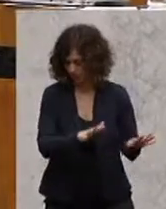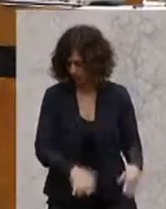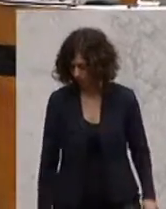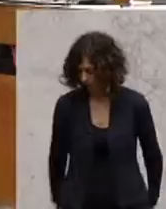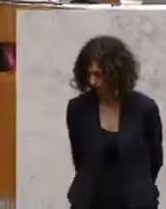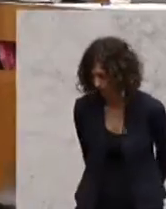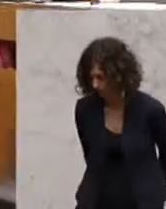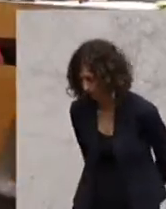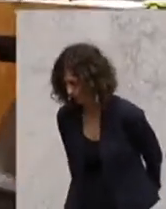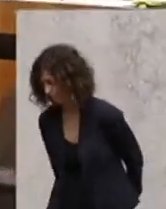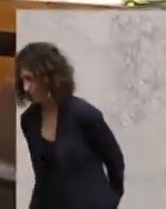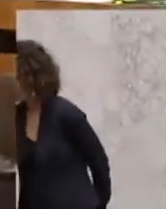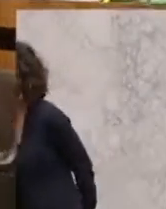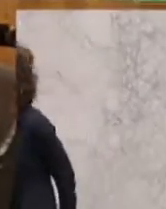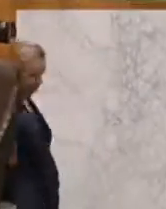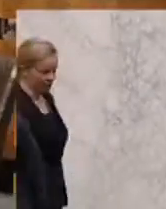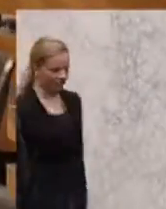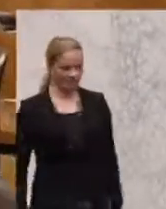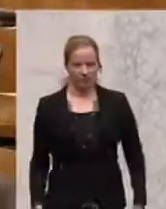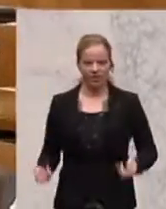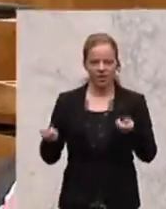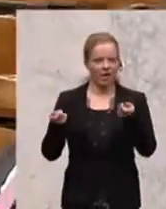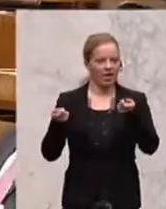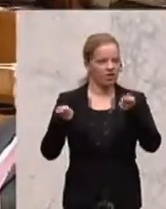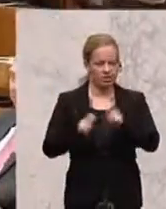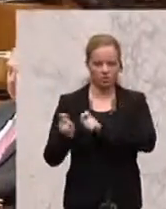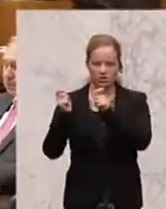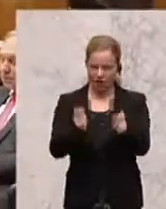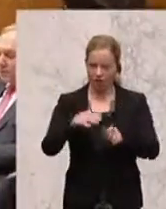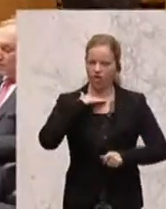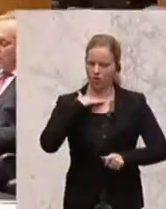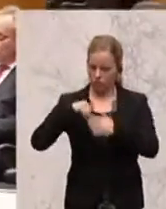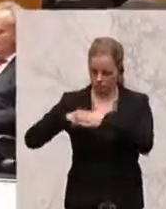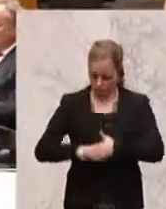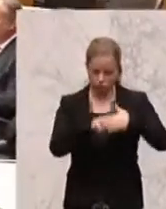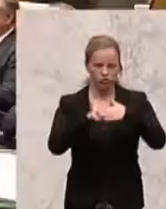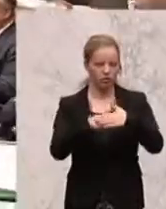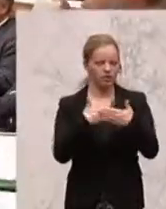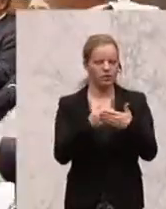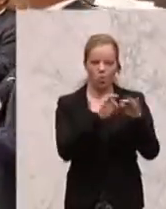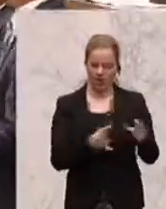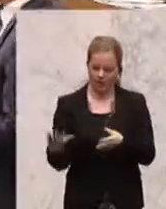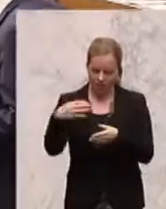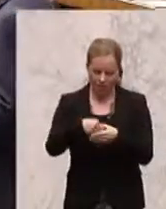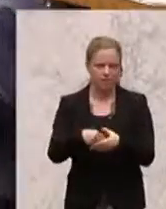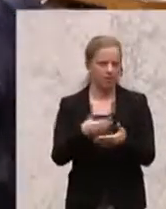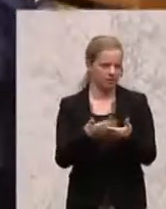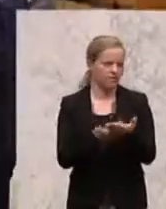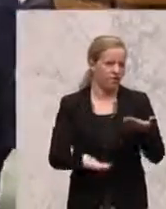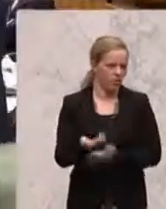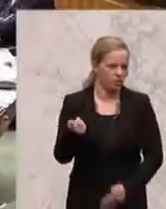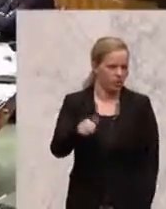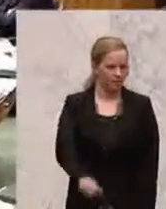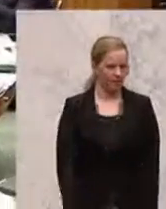Um die angestrebte Forschungsquote von rund 3,8 Prozent zu erreichen, fehlt es im Budgetplan an den nötigen Mitteln, kritisiert